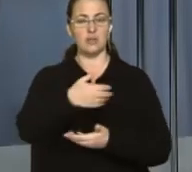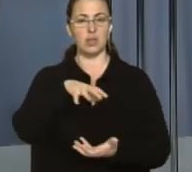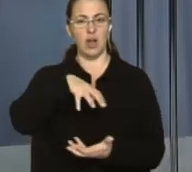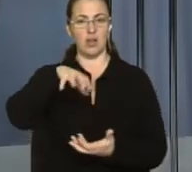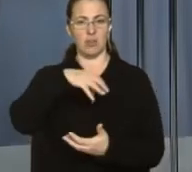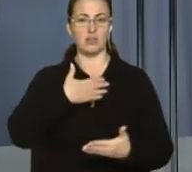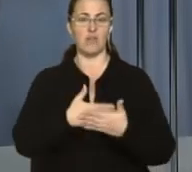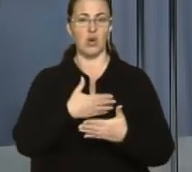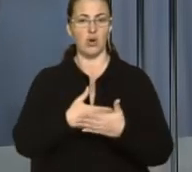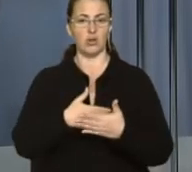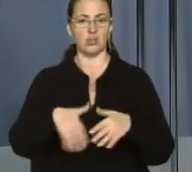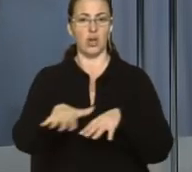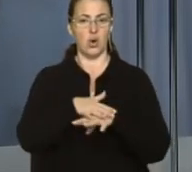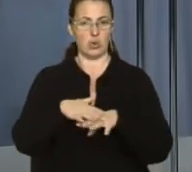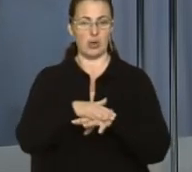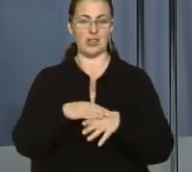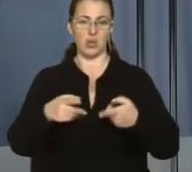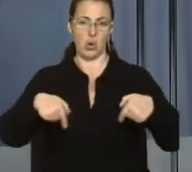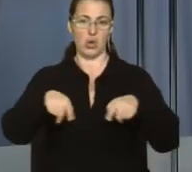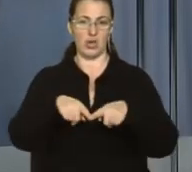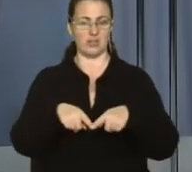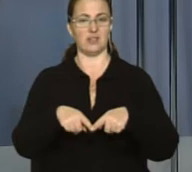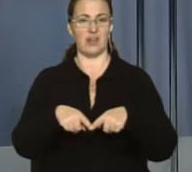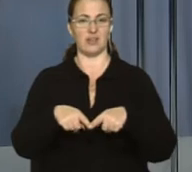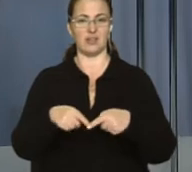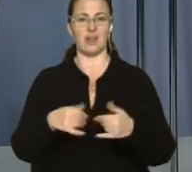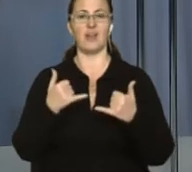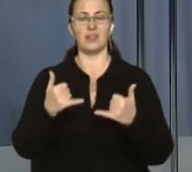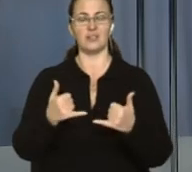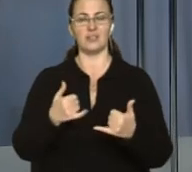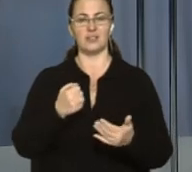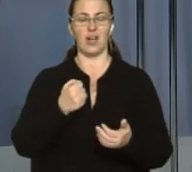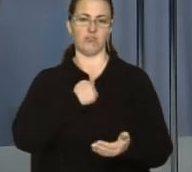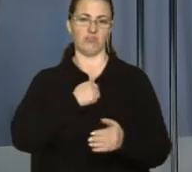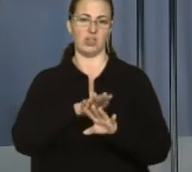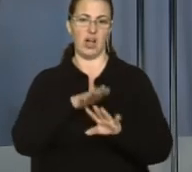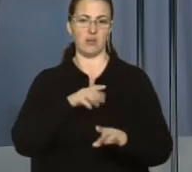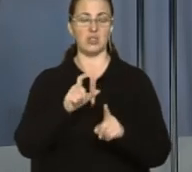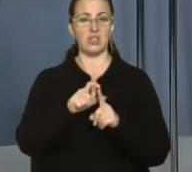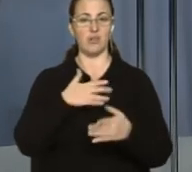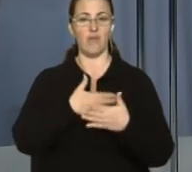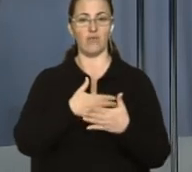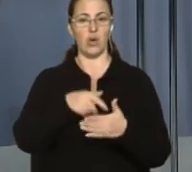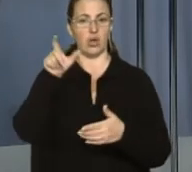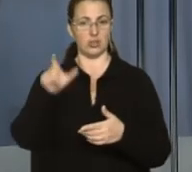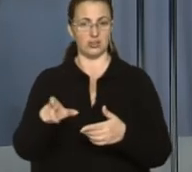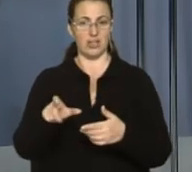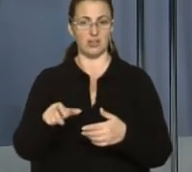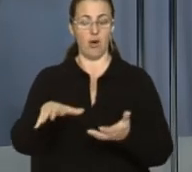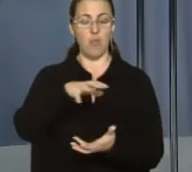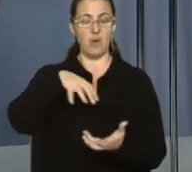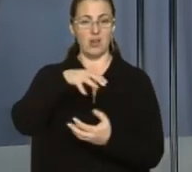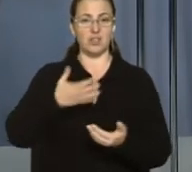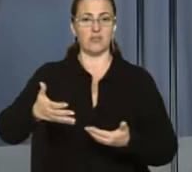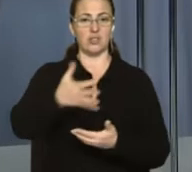волонтери громадської організації «Хендмейд» по-львівській для армії руками волонтерів. За словами волонтерки Олександри Мирош, паски